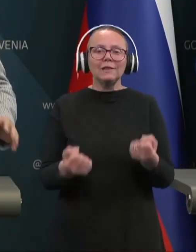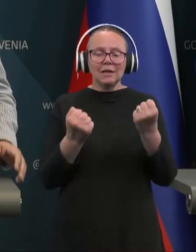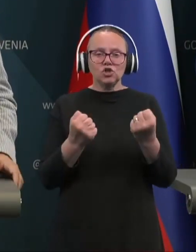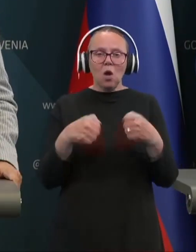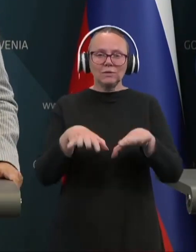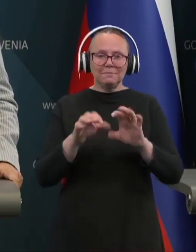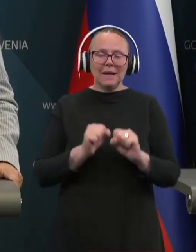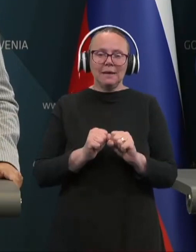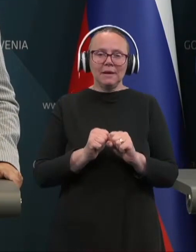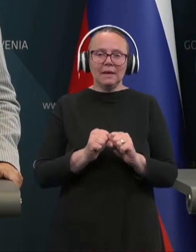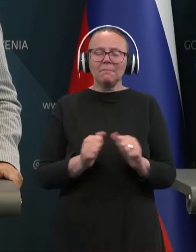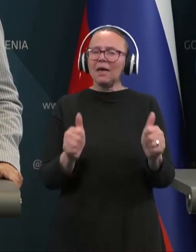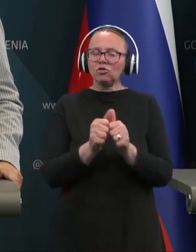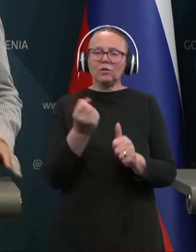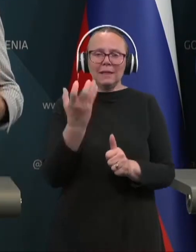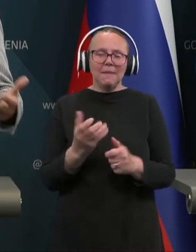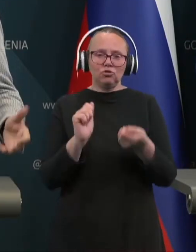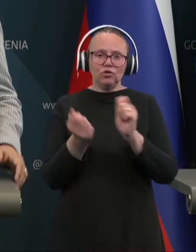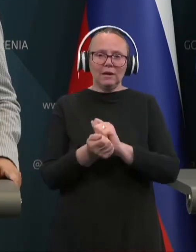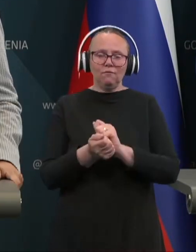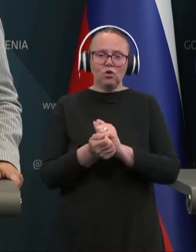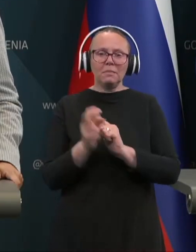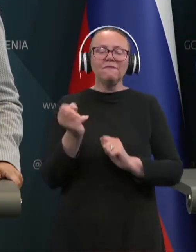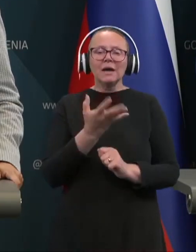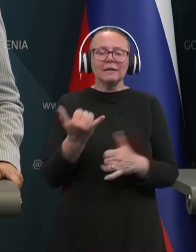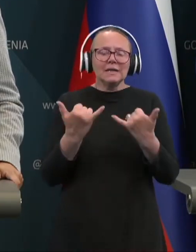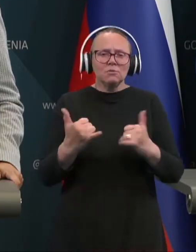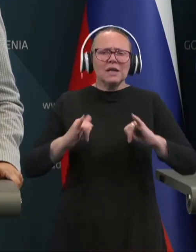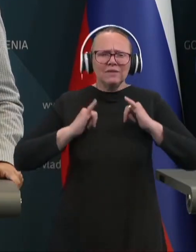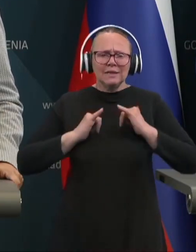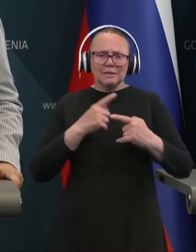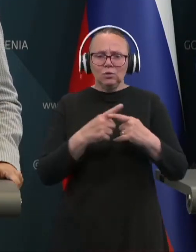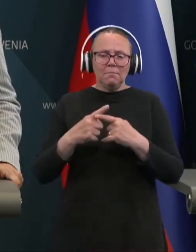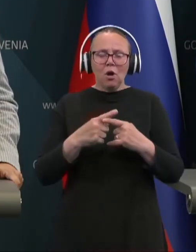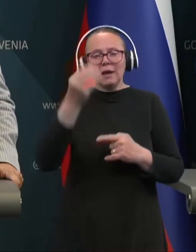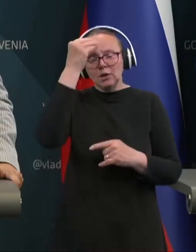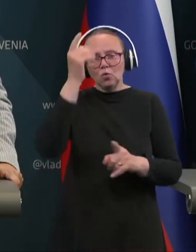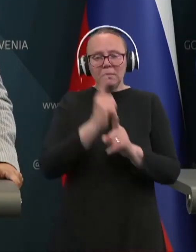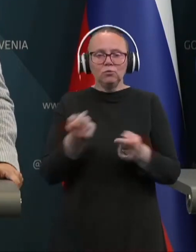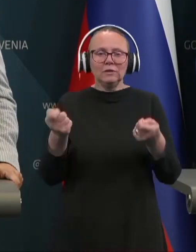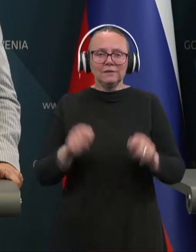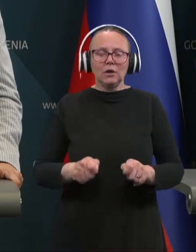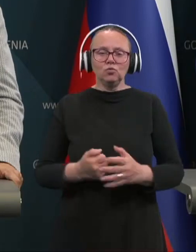s prejemanjem enotne plačne reforme, v kateri smo v intenzivnih pogajanjih in upam tudi v zaključkih.